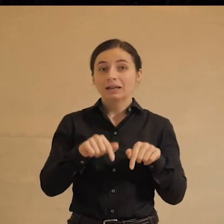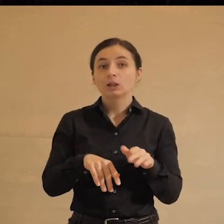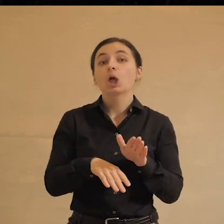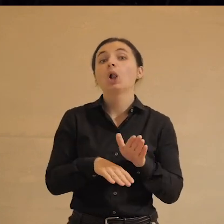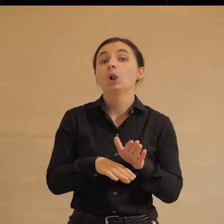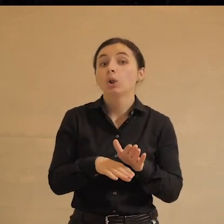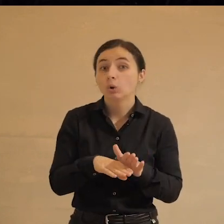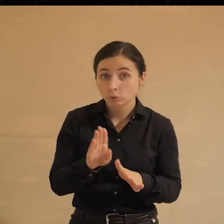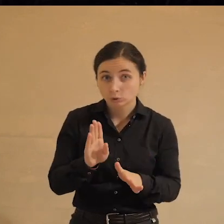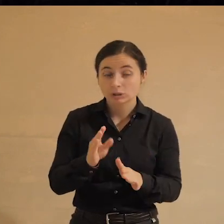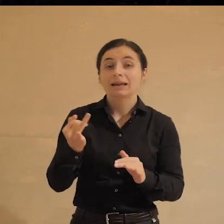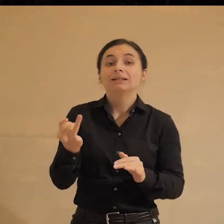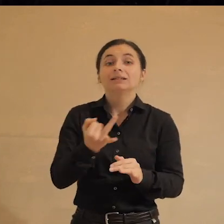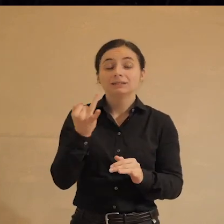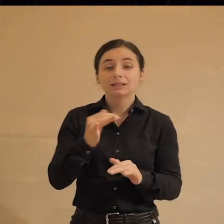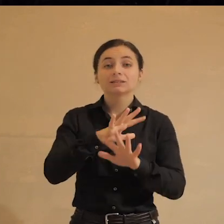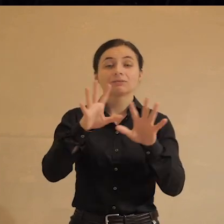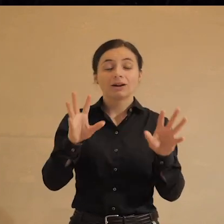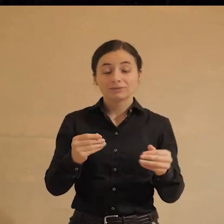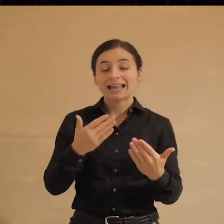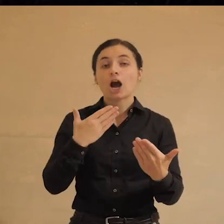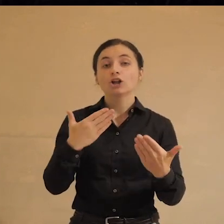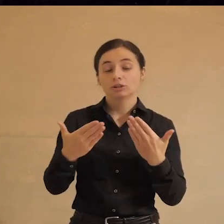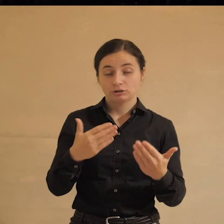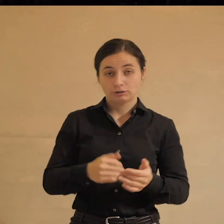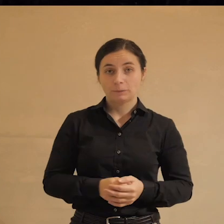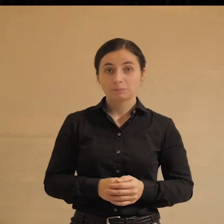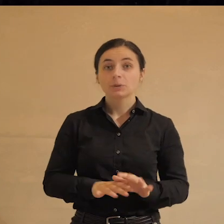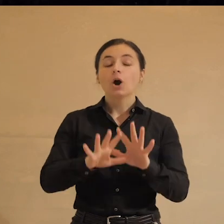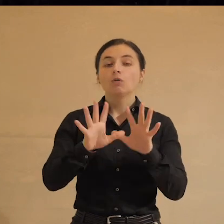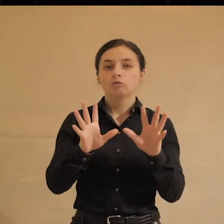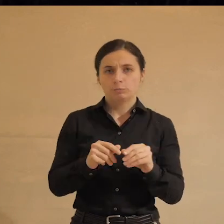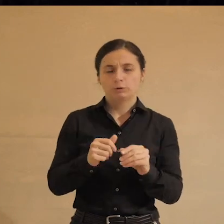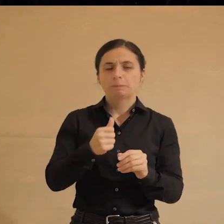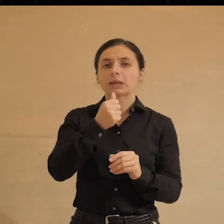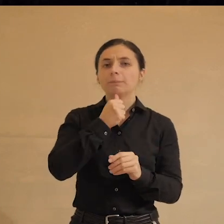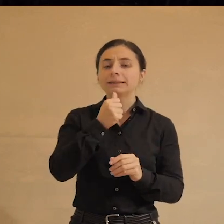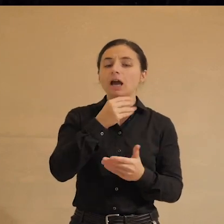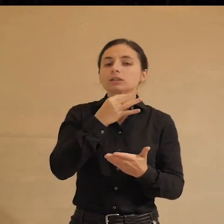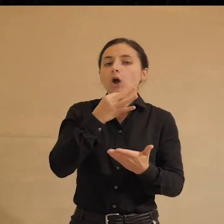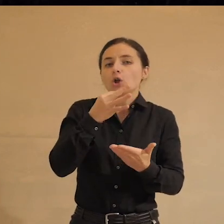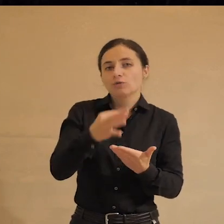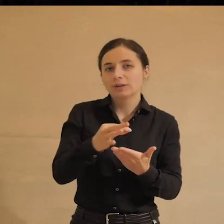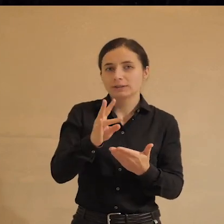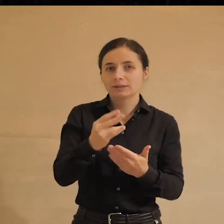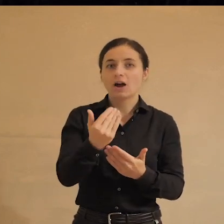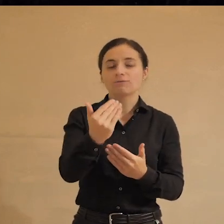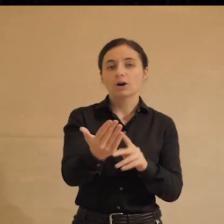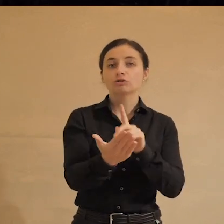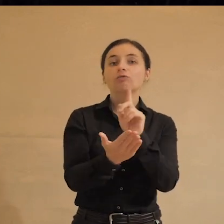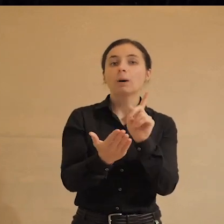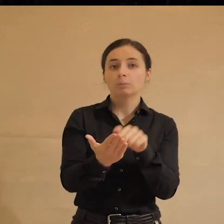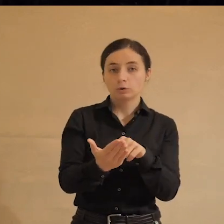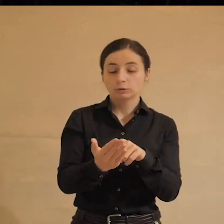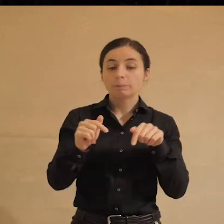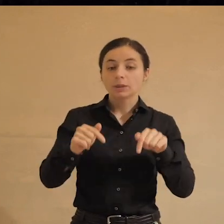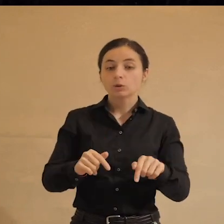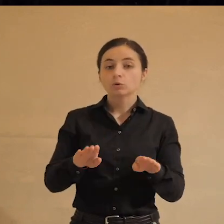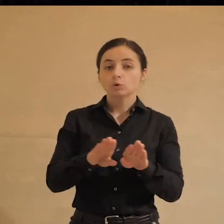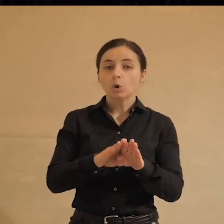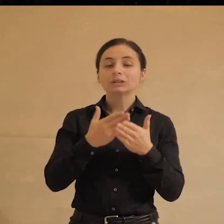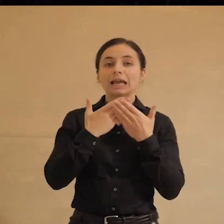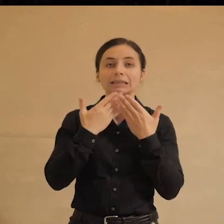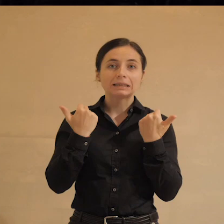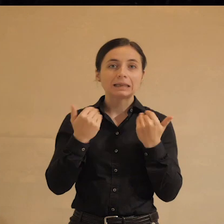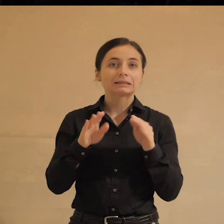лучше и интереснее во всех отношениях. В общем, пытаясь все-таки ответить на ваш вопрос, тут тоже нет